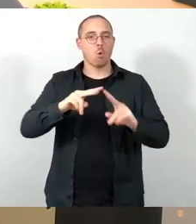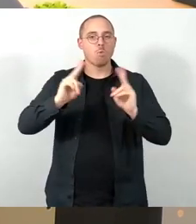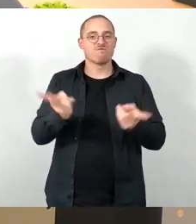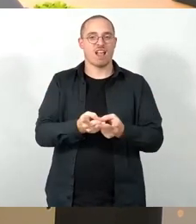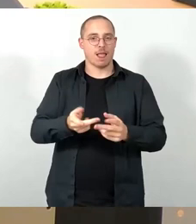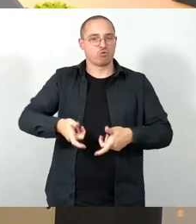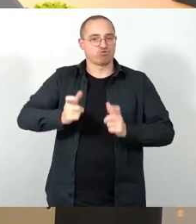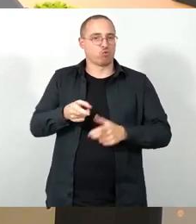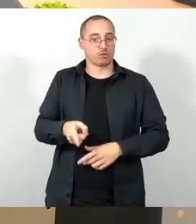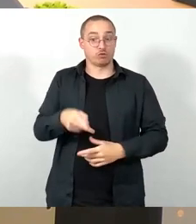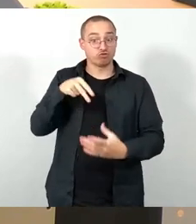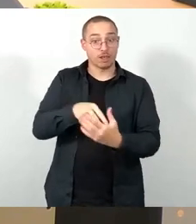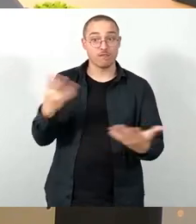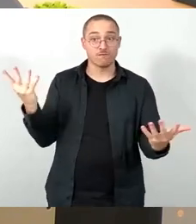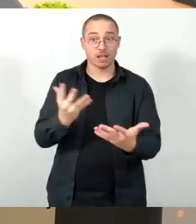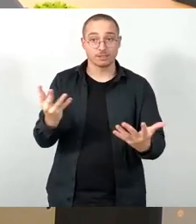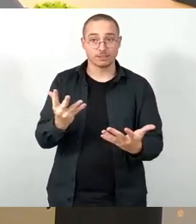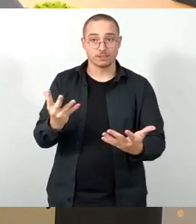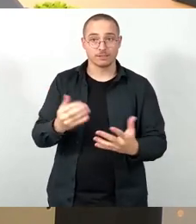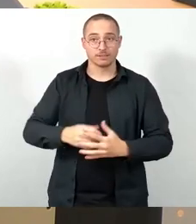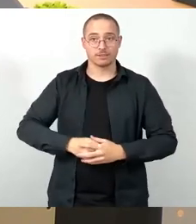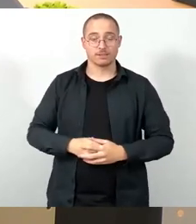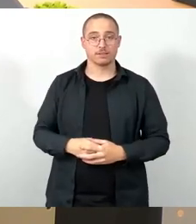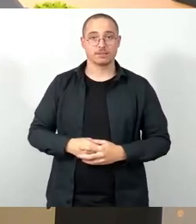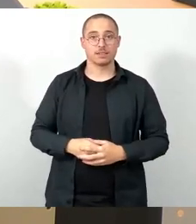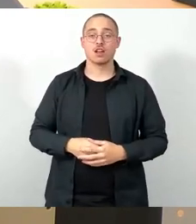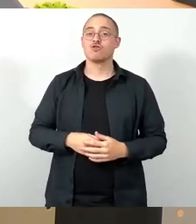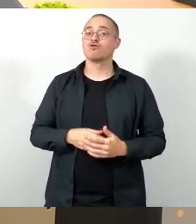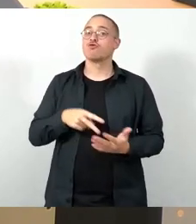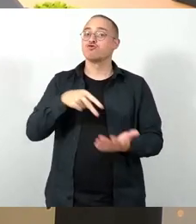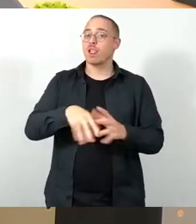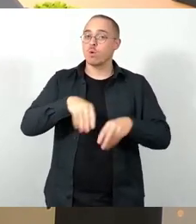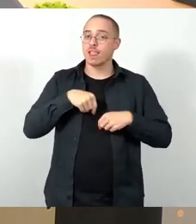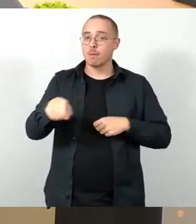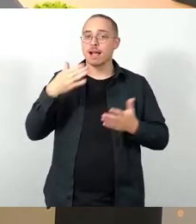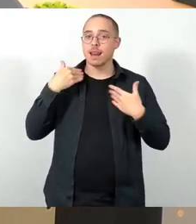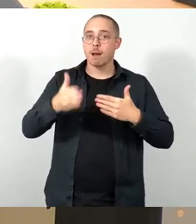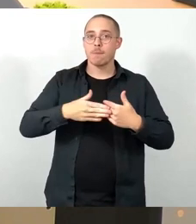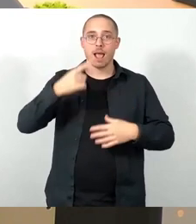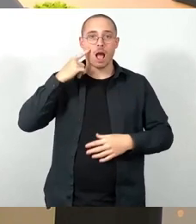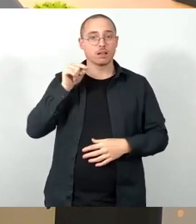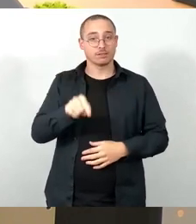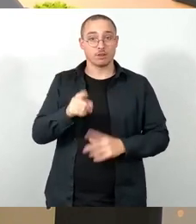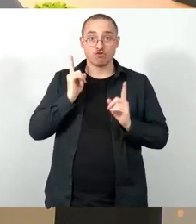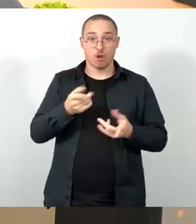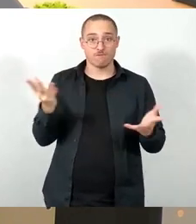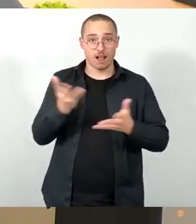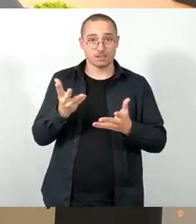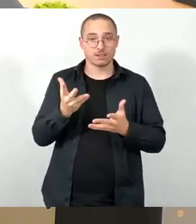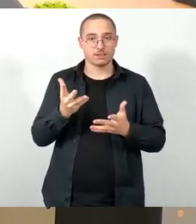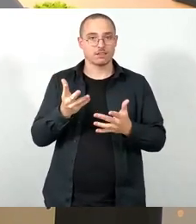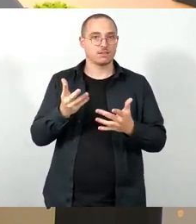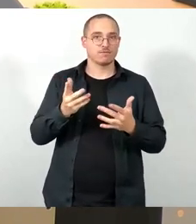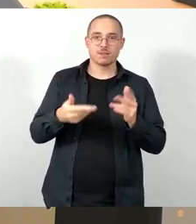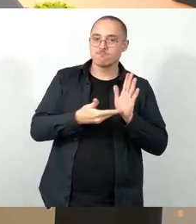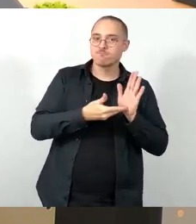drin. Die Stellungnahmen des Klimabeirats sollen auch, Zitat, eine Darstellung absehbarer abschätzbarer